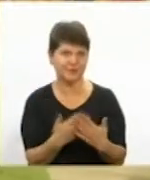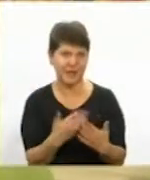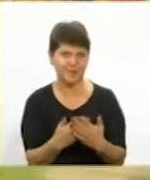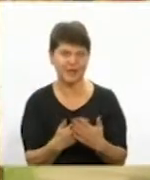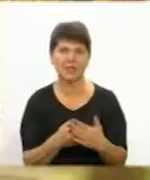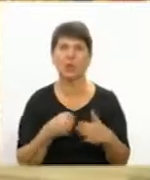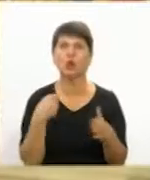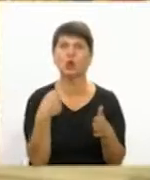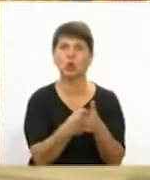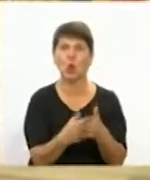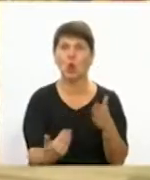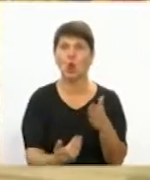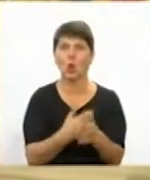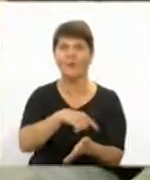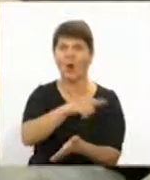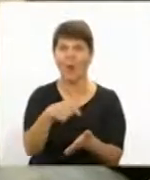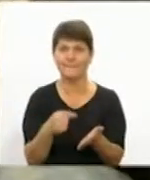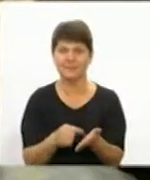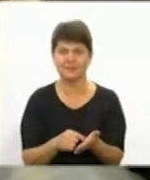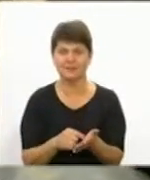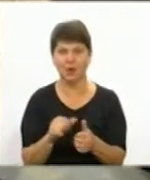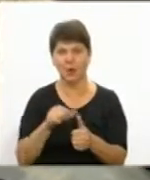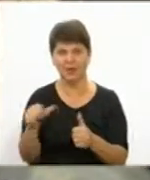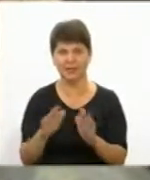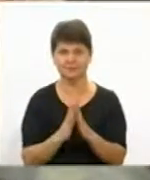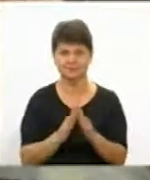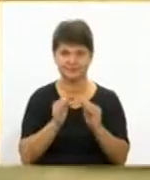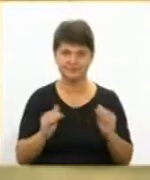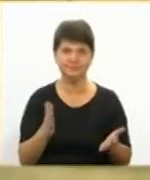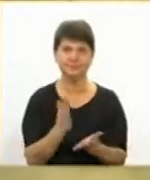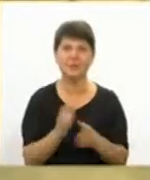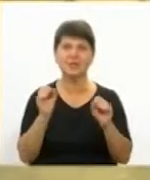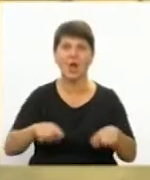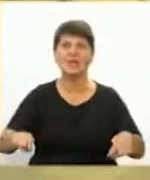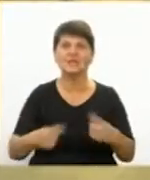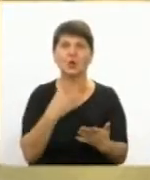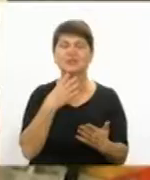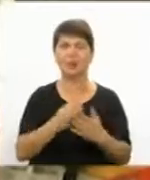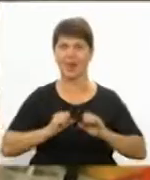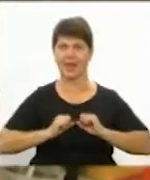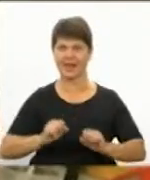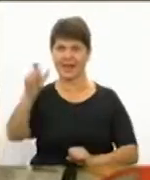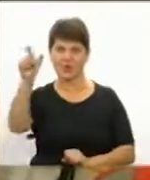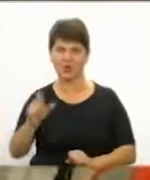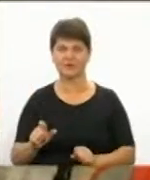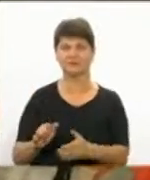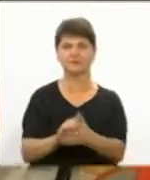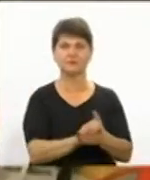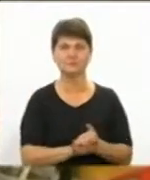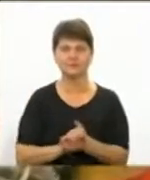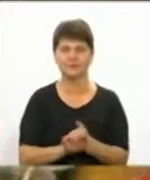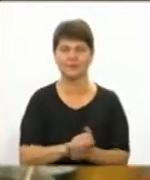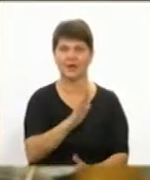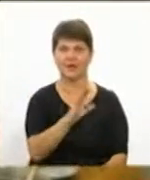нового міста». Окрім книг, діти мають змогу створити своїх героїв, розповідає організаторка Тетяна